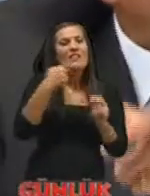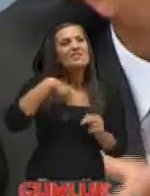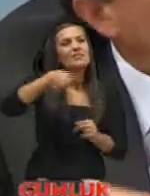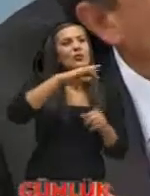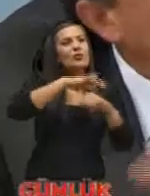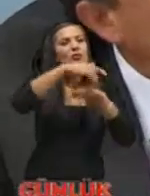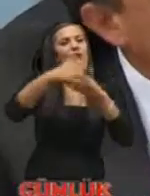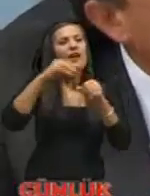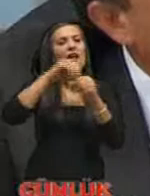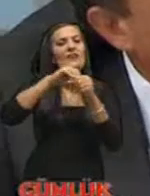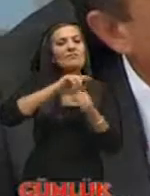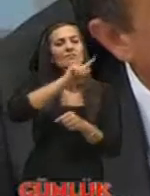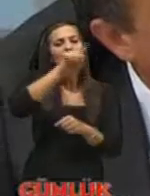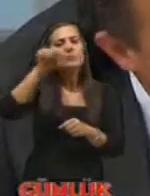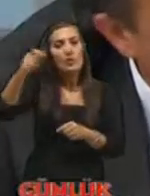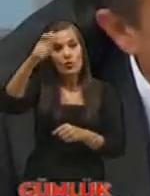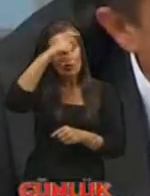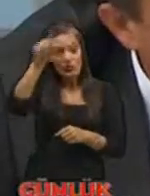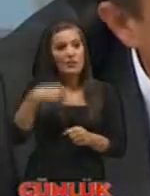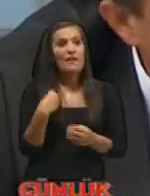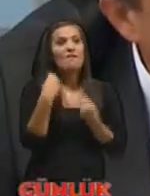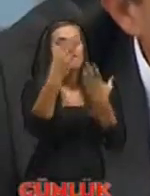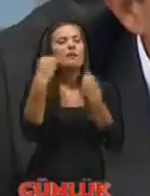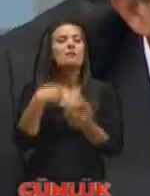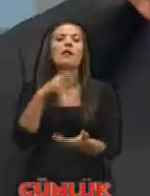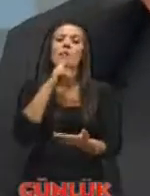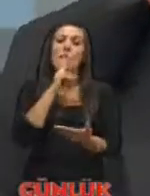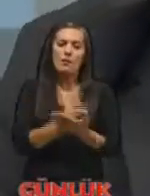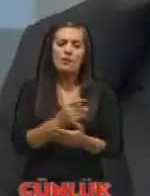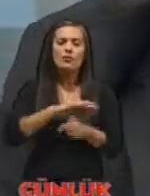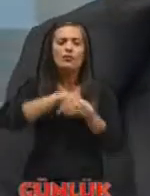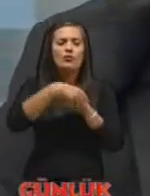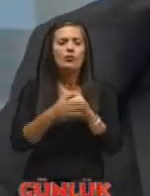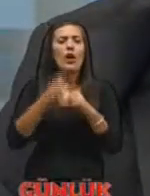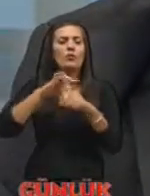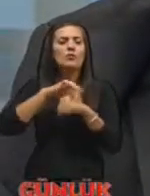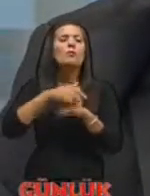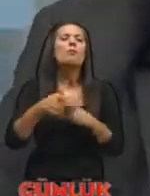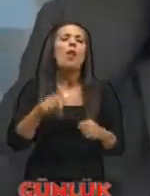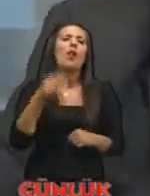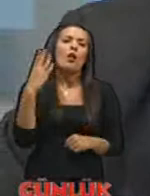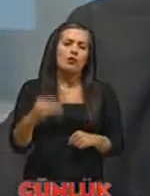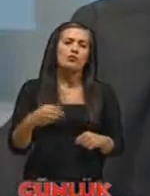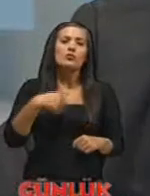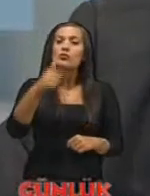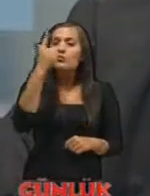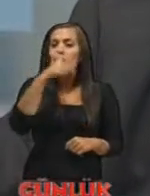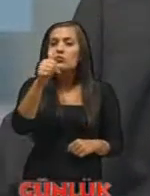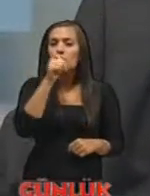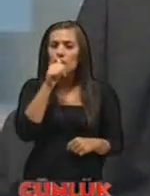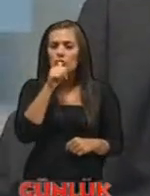ve Orta Doğu ülkelerine Türkiye bu suyu kanalize edecektir eminim ve dünya ülkesi böyle olacaktır çünkü su